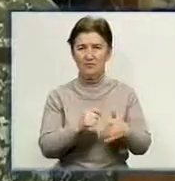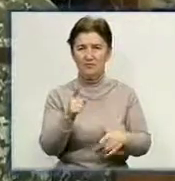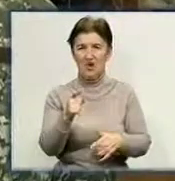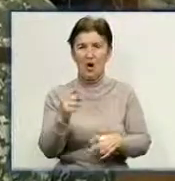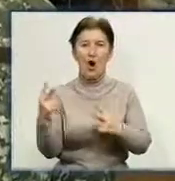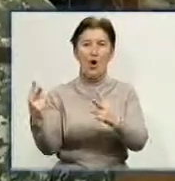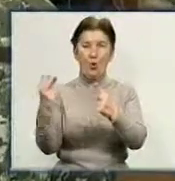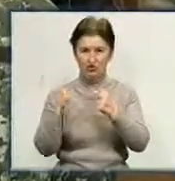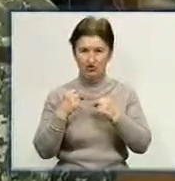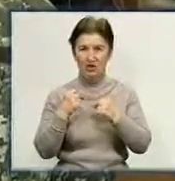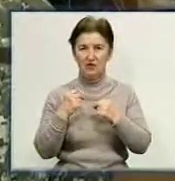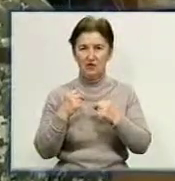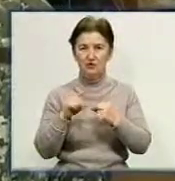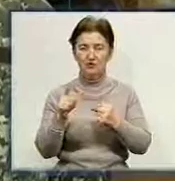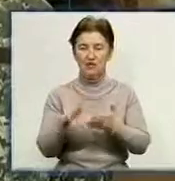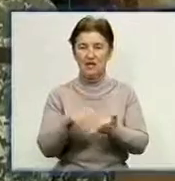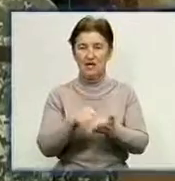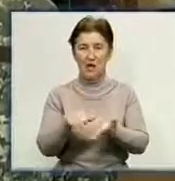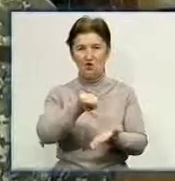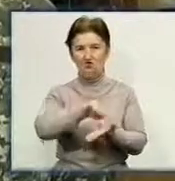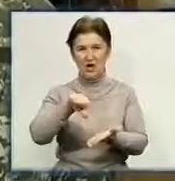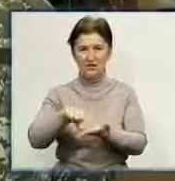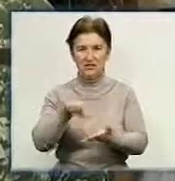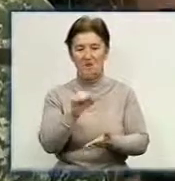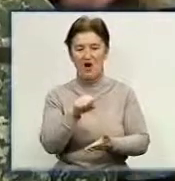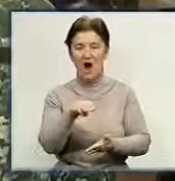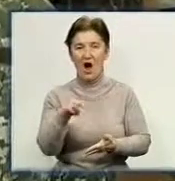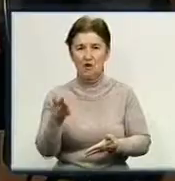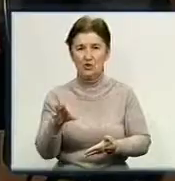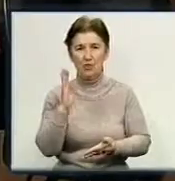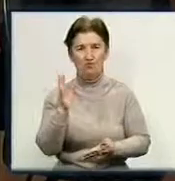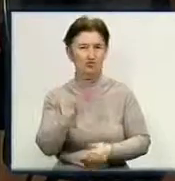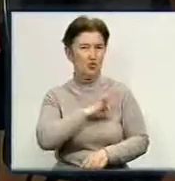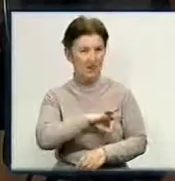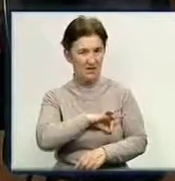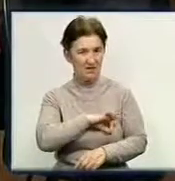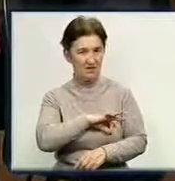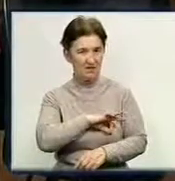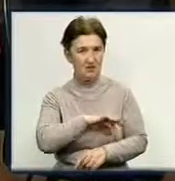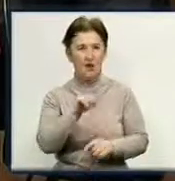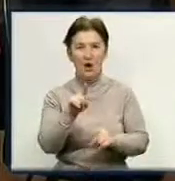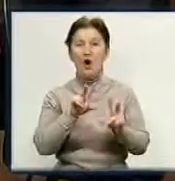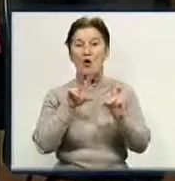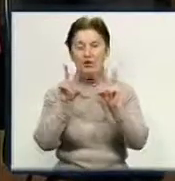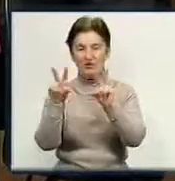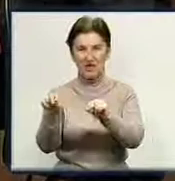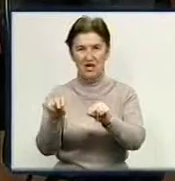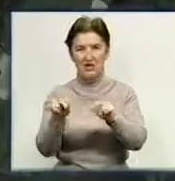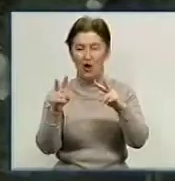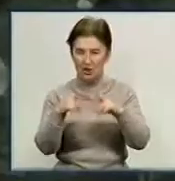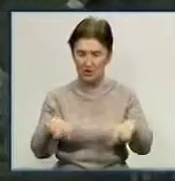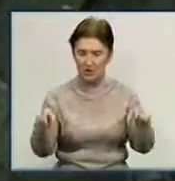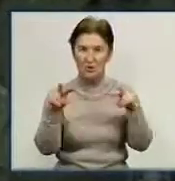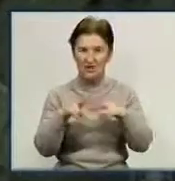обіцяли, що для учасників АТО будуть там пільги. Спеціалісти пообіцяли розібратися. Ольга Слєрук,